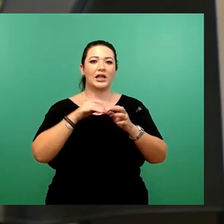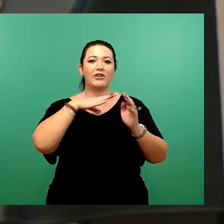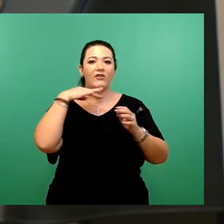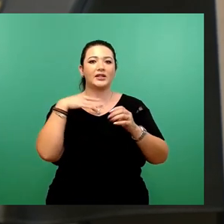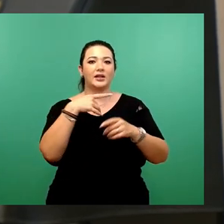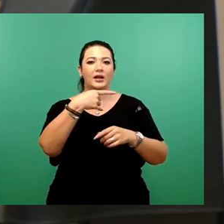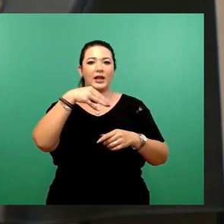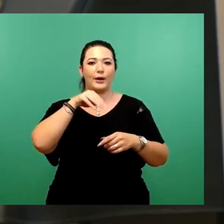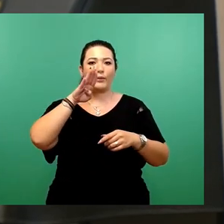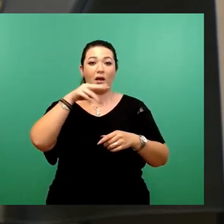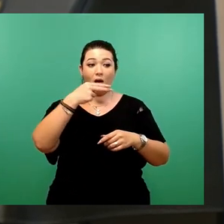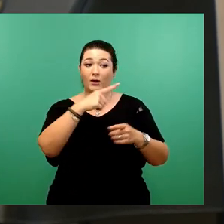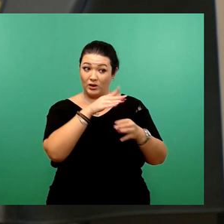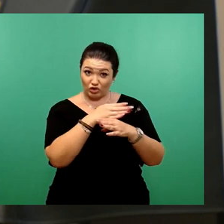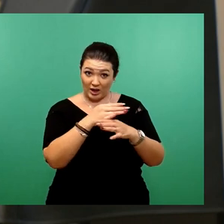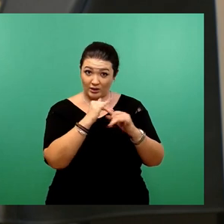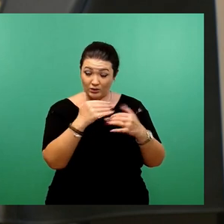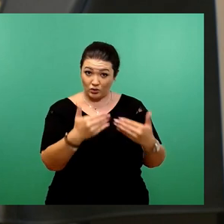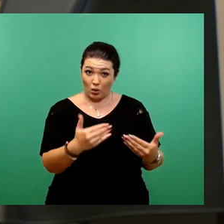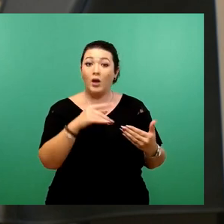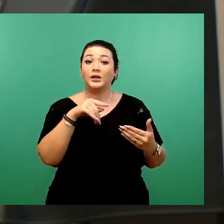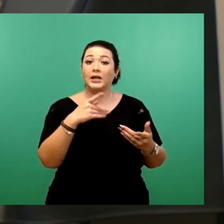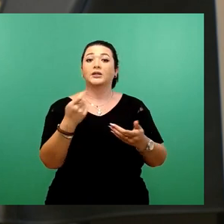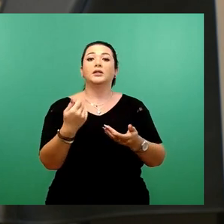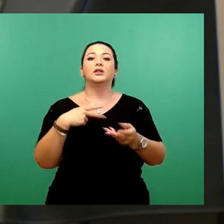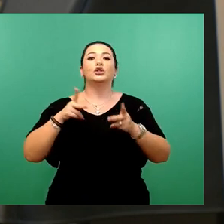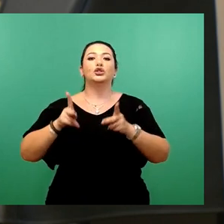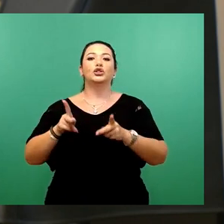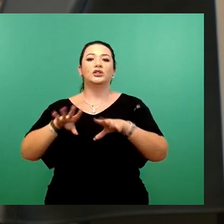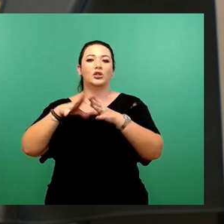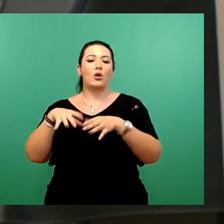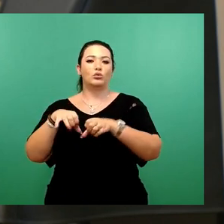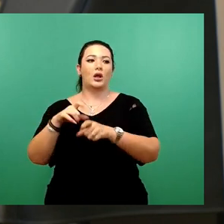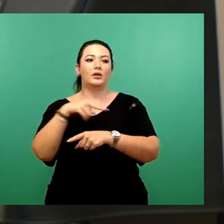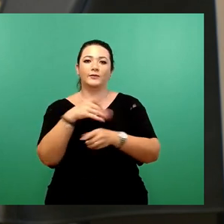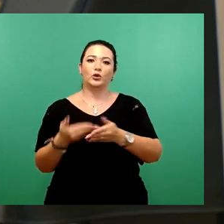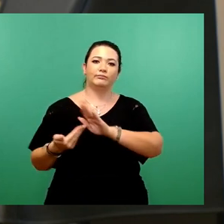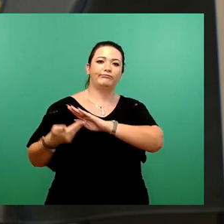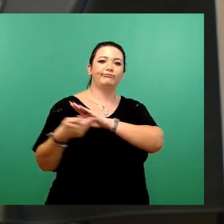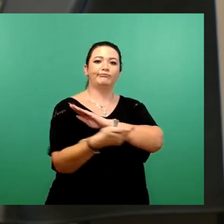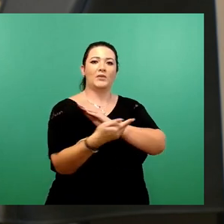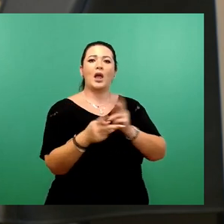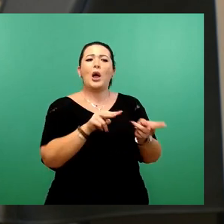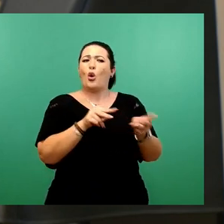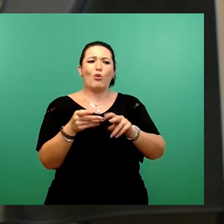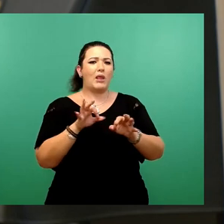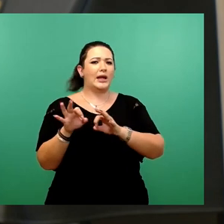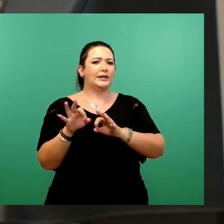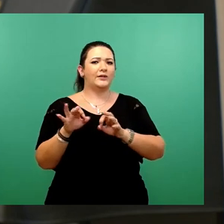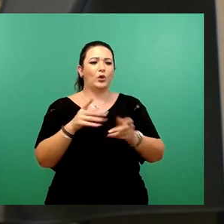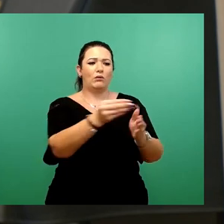eine, diese eine Zahlung aus dem städtischen Haushalt dar. Umländung ist eher ein missverständlicher Begriff.